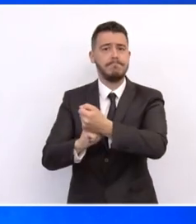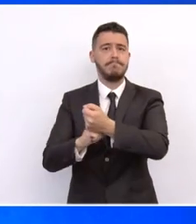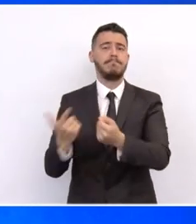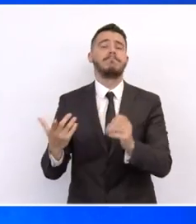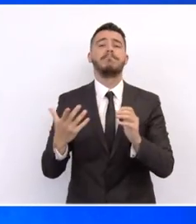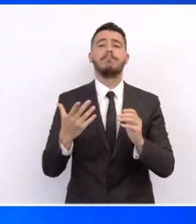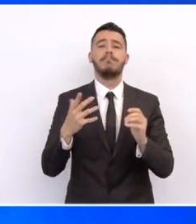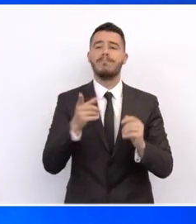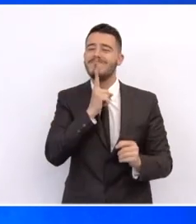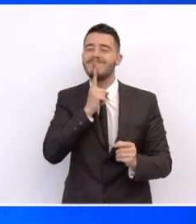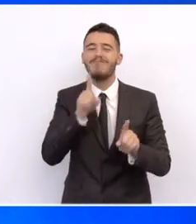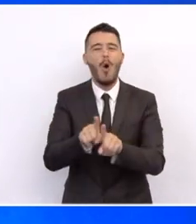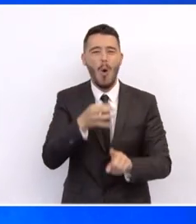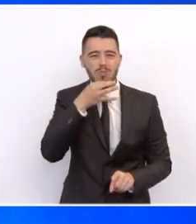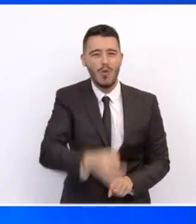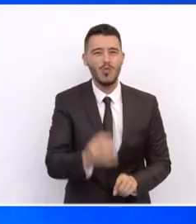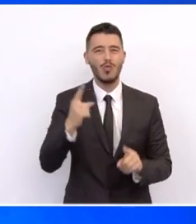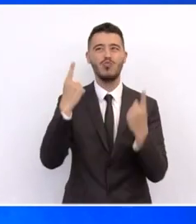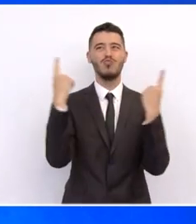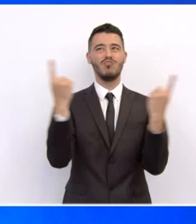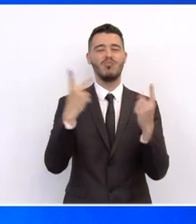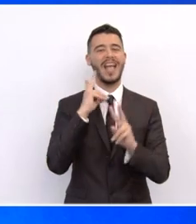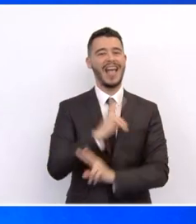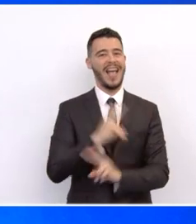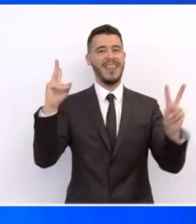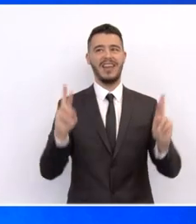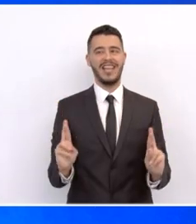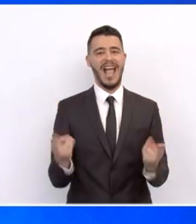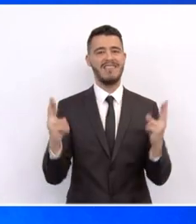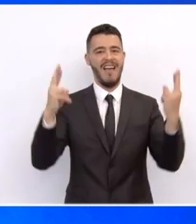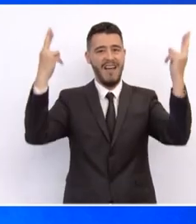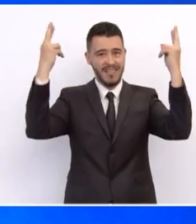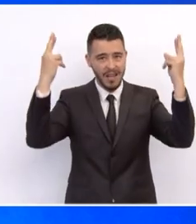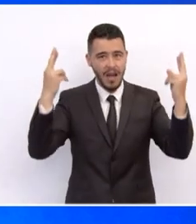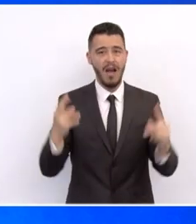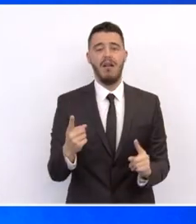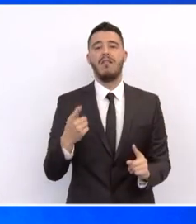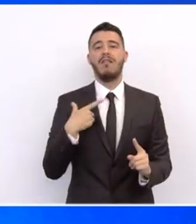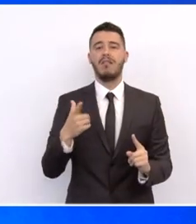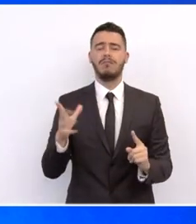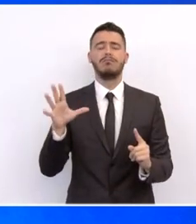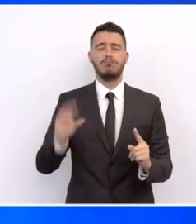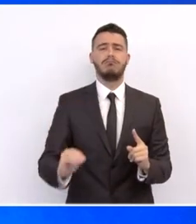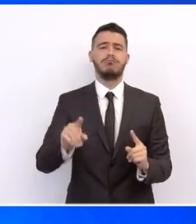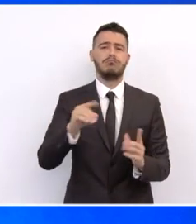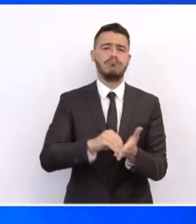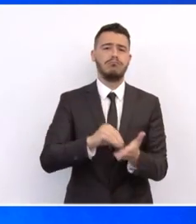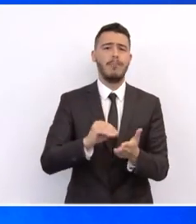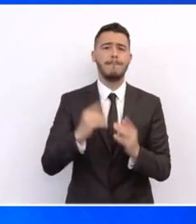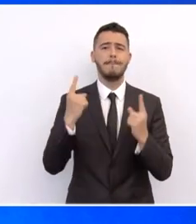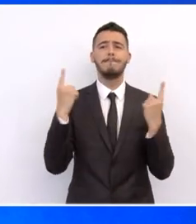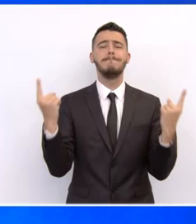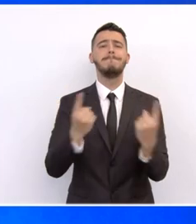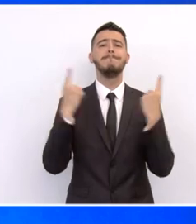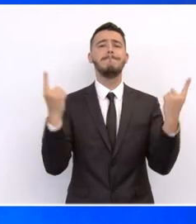πιο πράσινη Ευρώπη που αφορά την προώθηση της καθαρής ενέργειας, κυκλικής οικονομίας της αποτελεγματικής διαχείρισης των περιβαλλοντικών